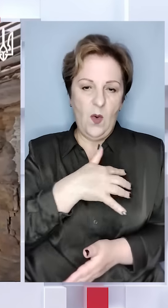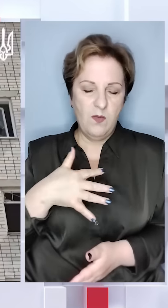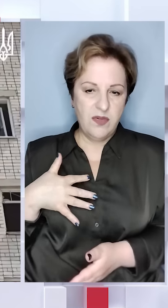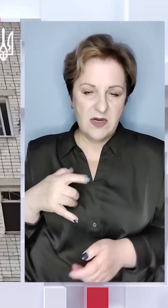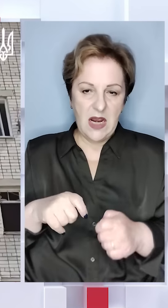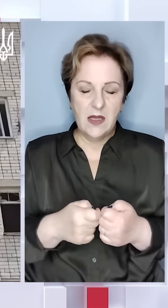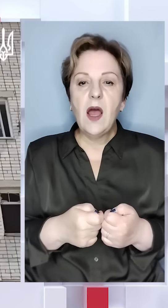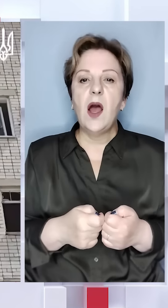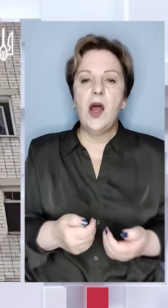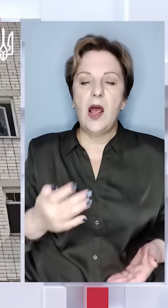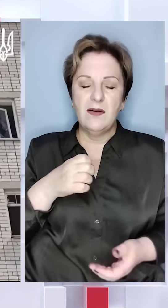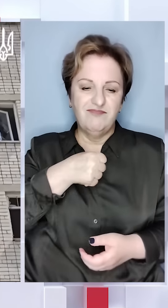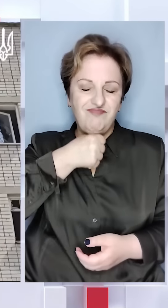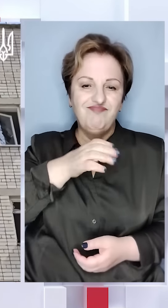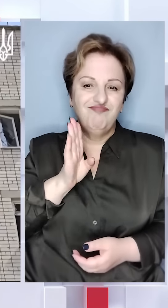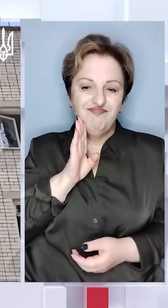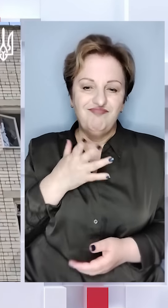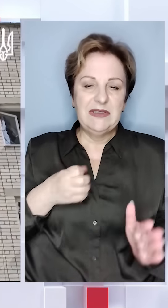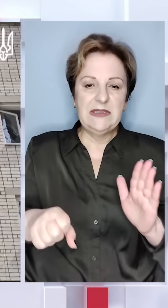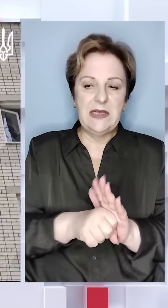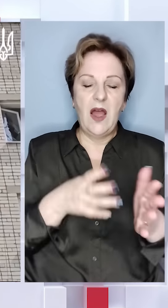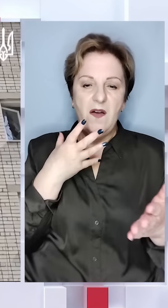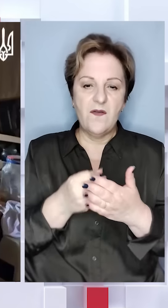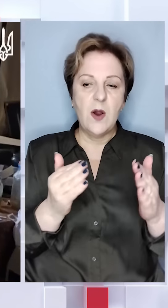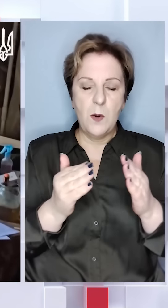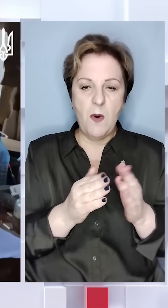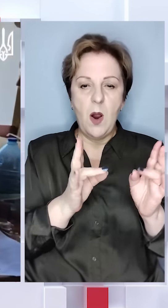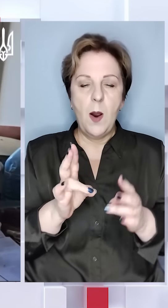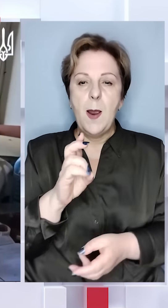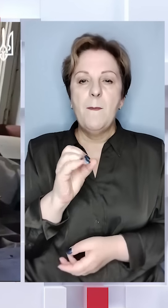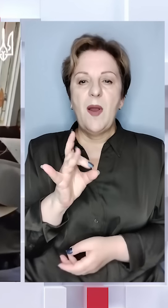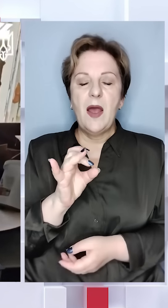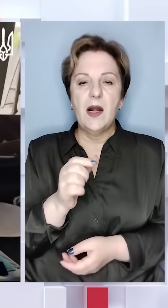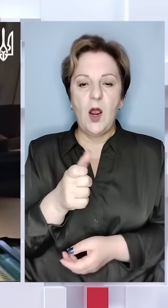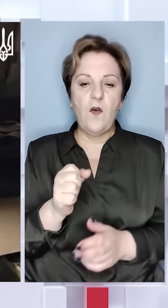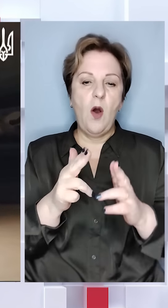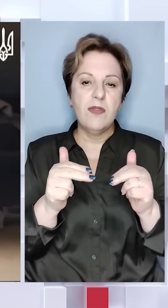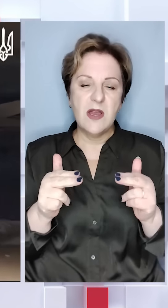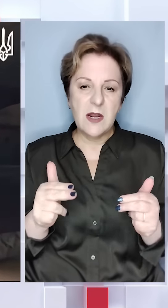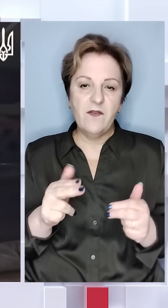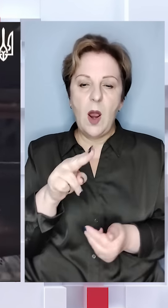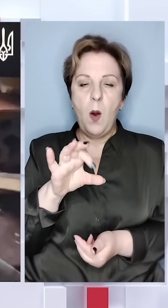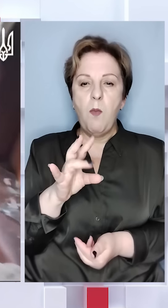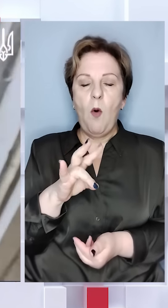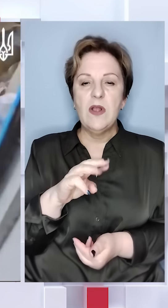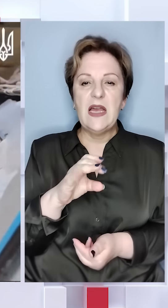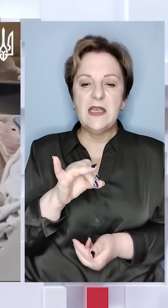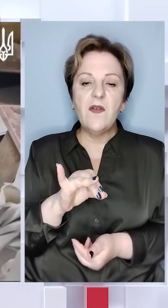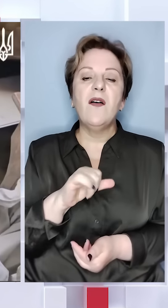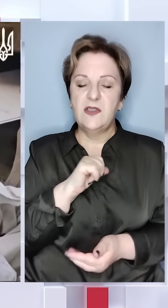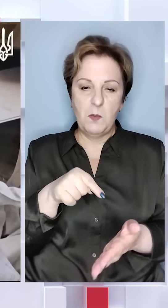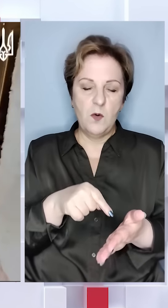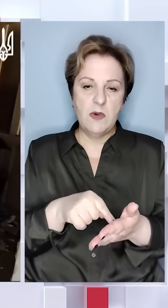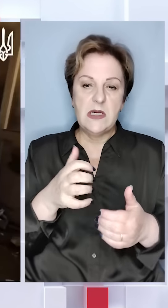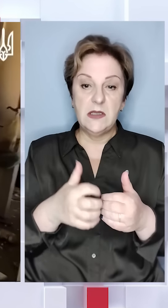Літня жителька Гаврилівки загинула у власній оселі. Потерпілі є в Береговому, Дніпровському, Понятівці та в самому